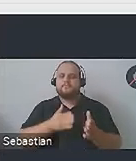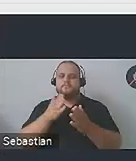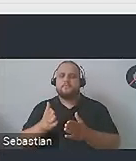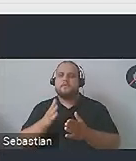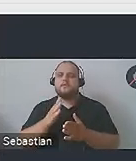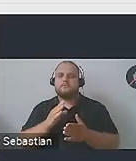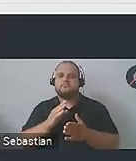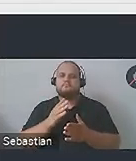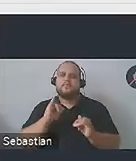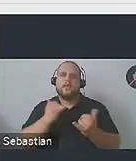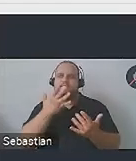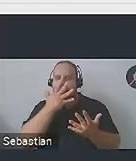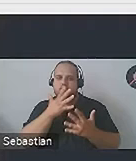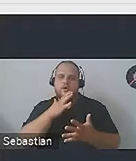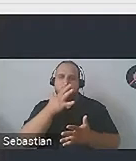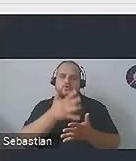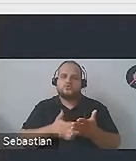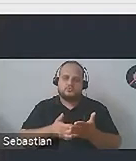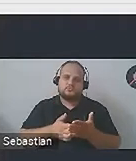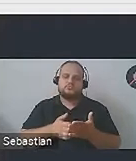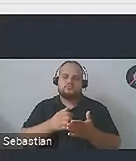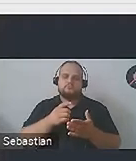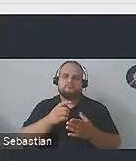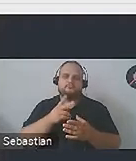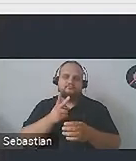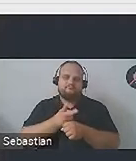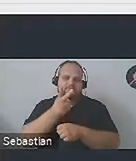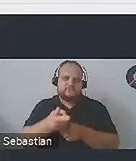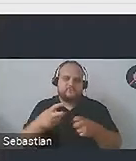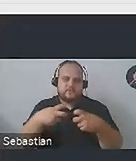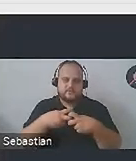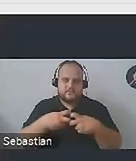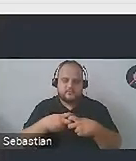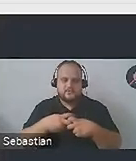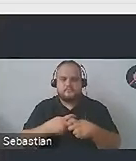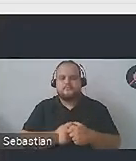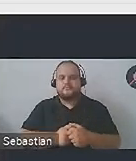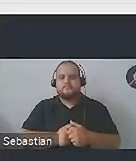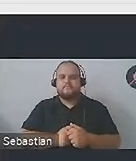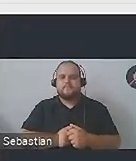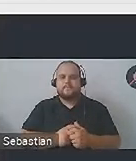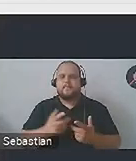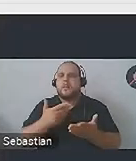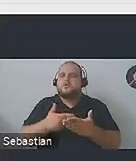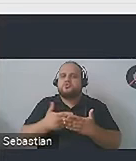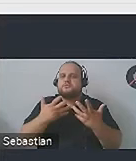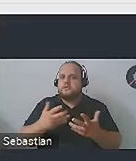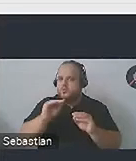lekko korzyści dostępności cyfrowej, żebyśmy wiedzieli, po co właściwie chcemy o tym dalej ludzi uczyć.